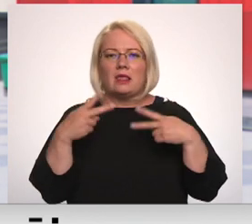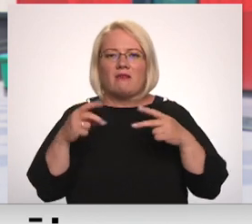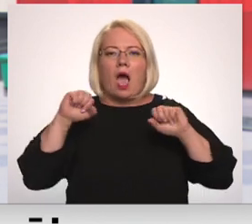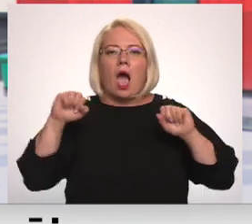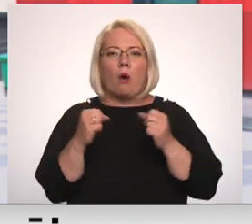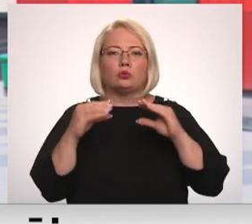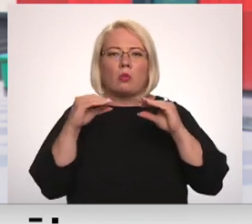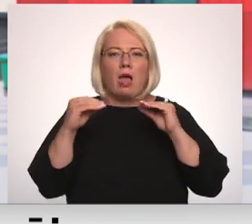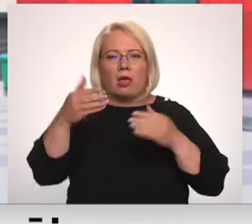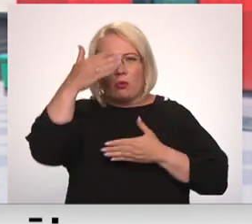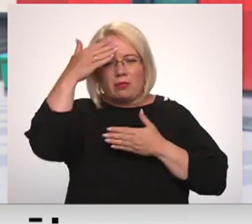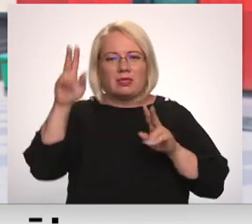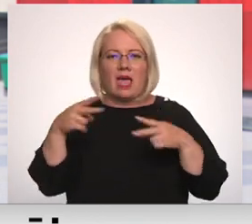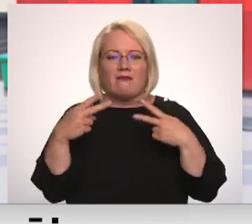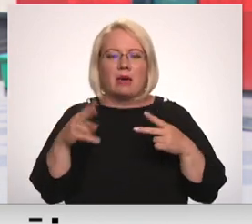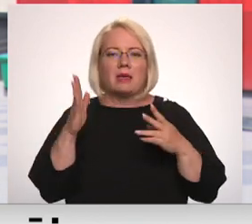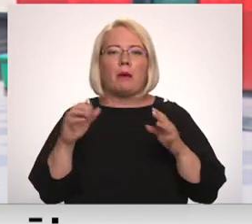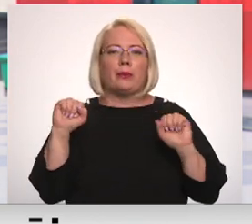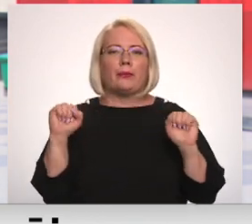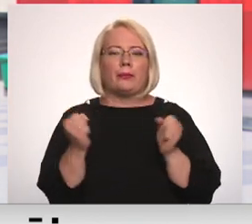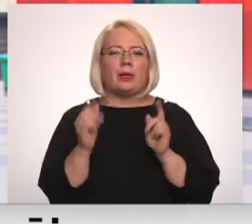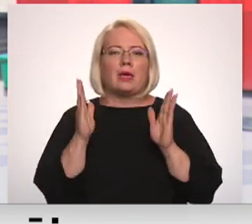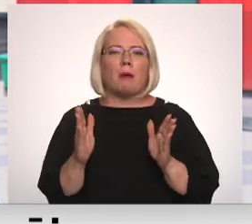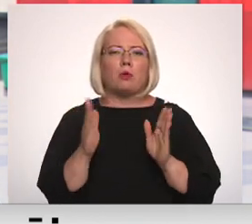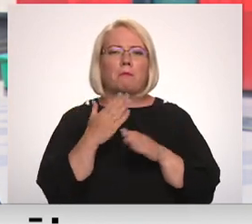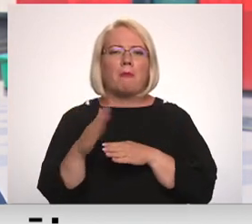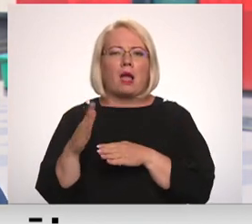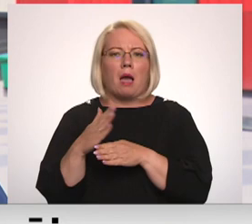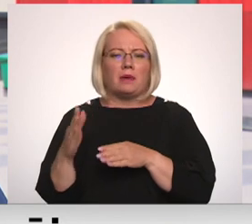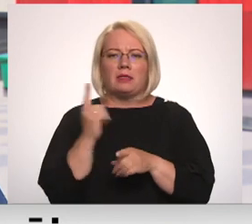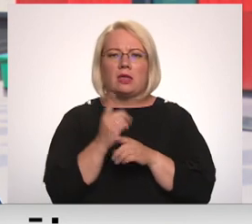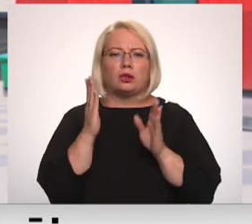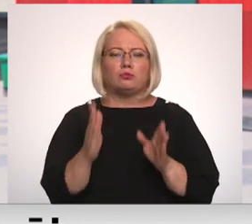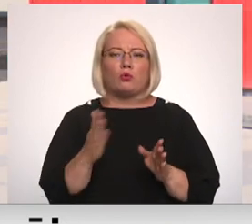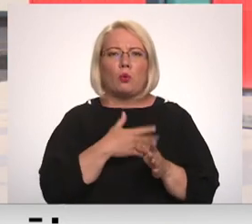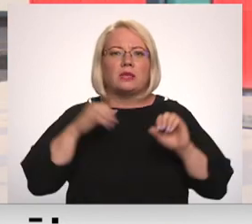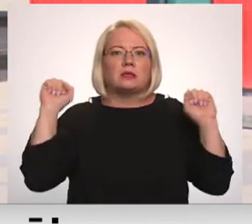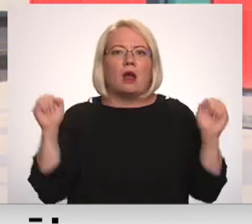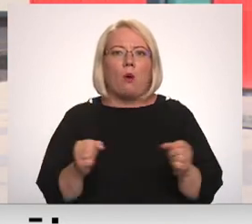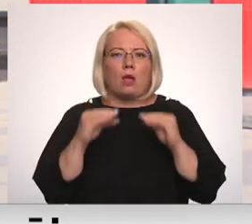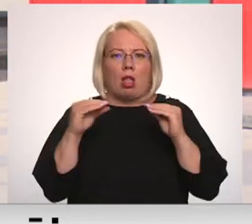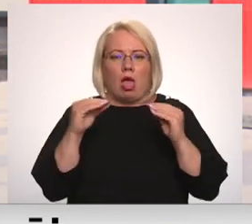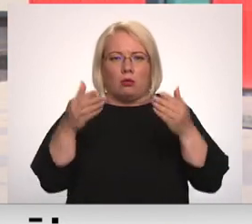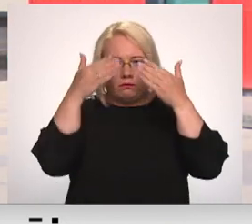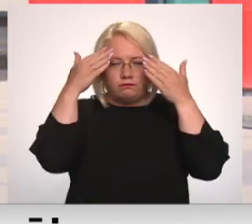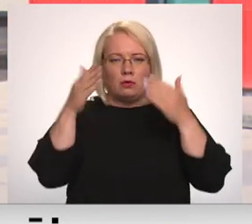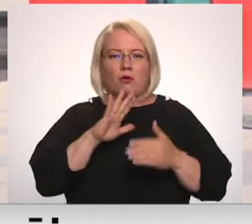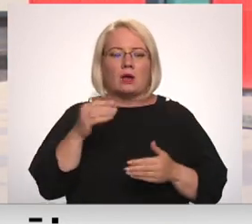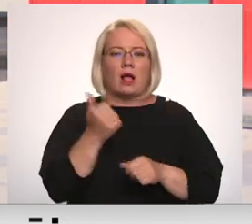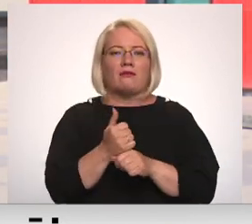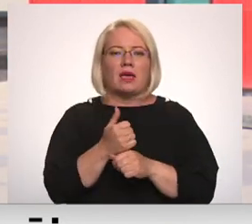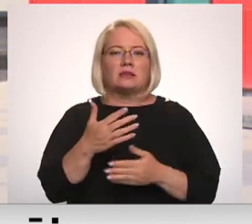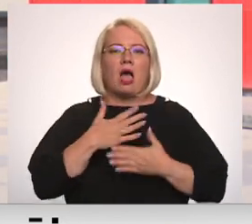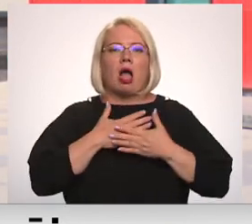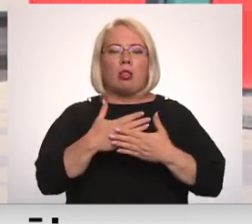augstu ledu liktu, bet tā dzēsēšana arī jābūt pakāpanis, ka nedrīkst pārāk strauji arī. Jāelpošana, stabilā savu un guļa.